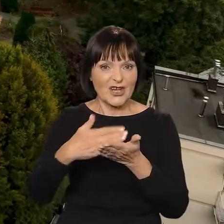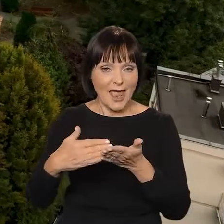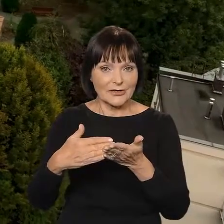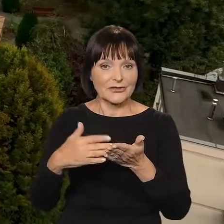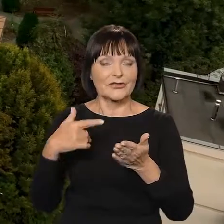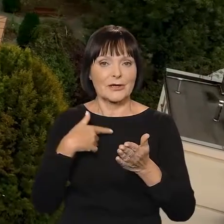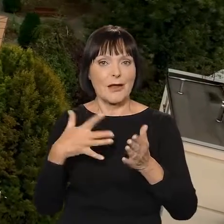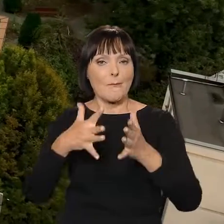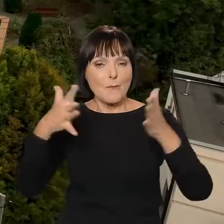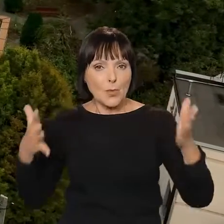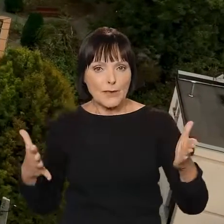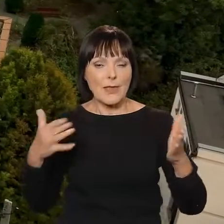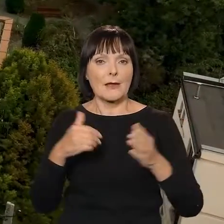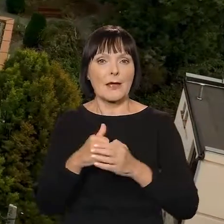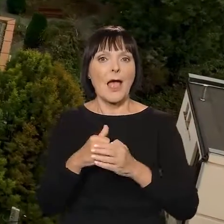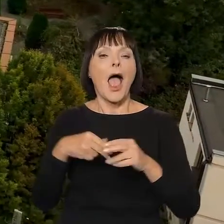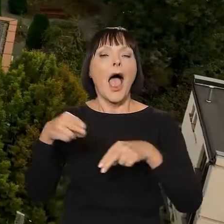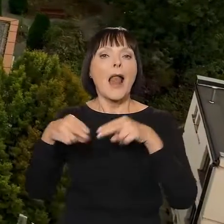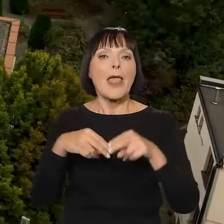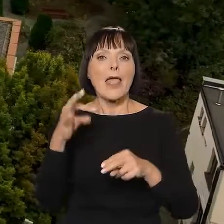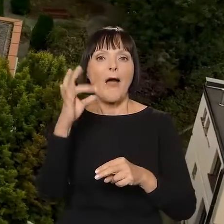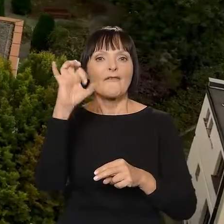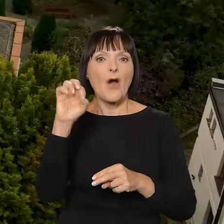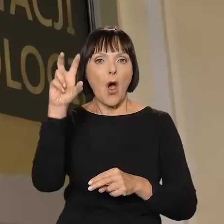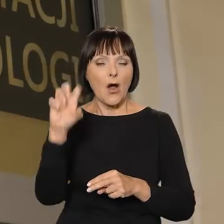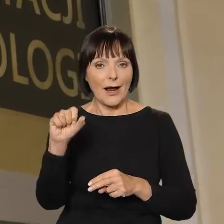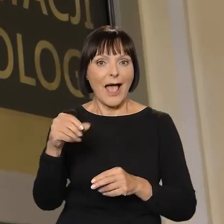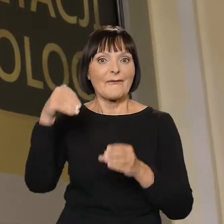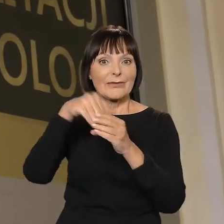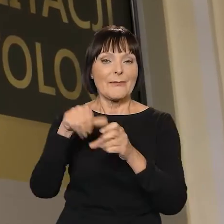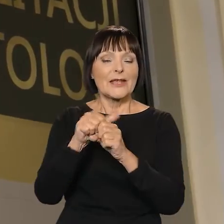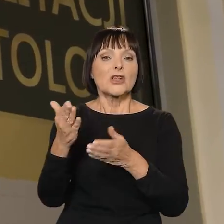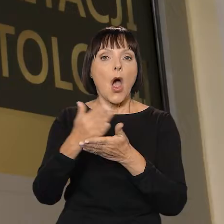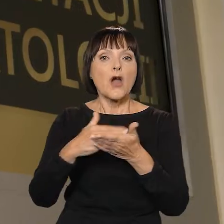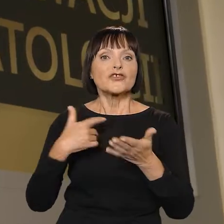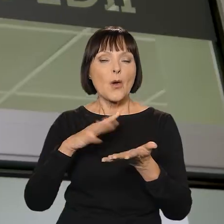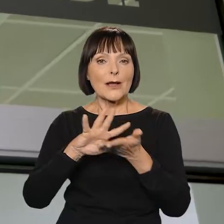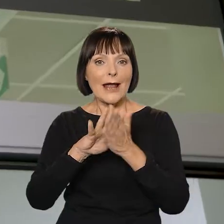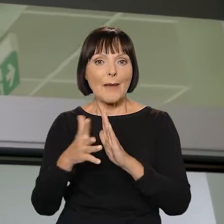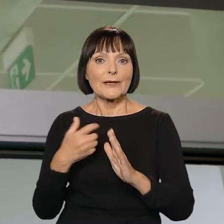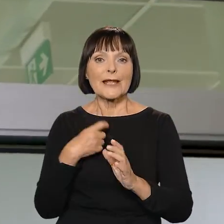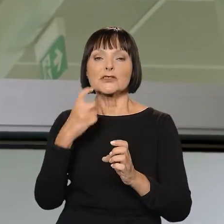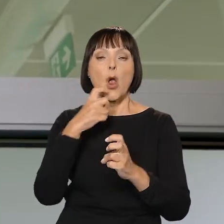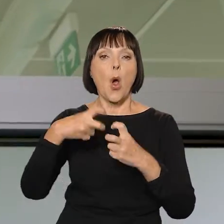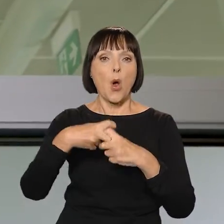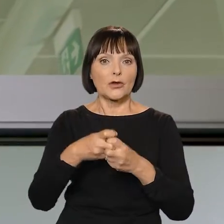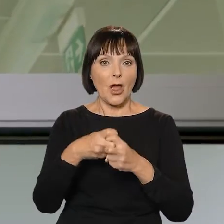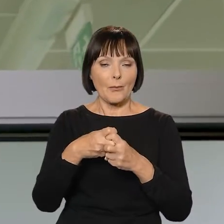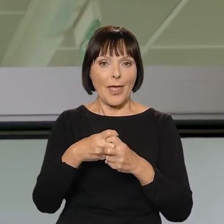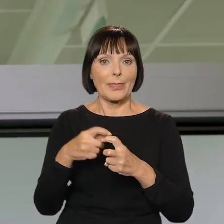budynku przy Alei Fosza, w którym znajduje się oddział rehabilitacji i oddział ortopedii.